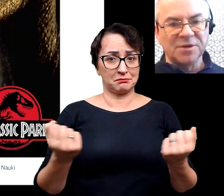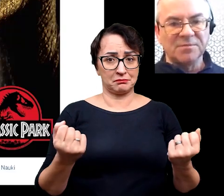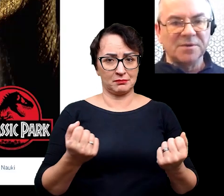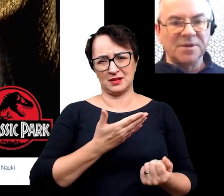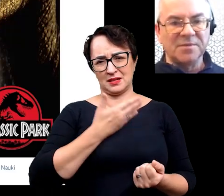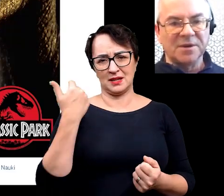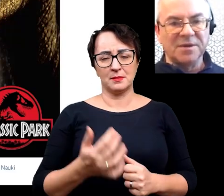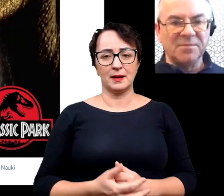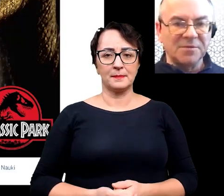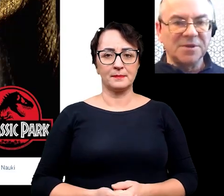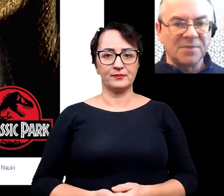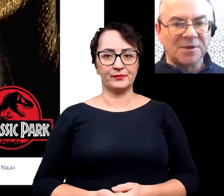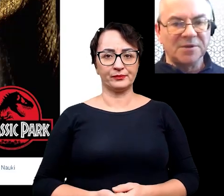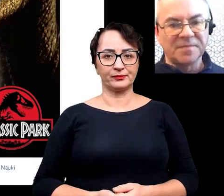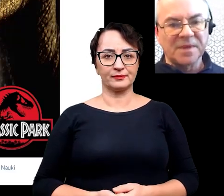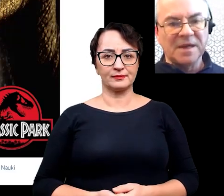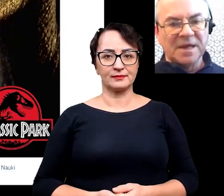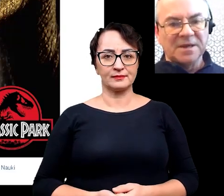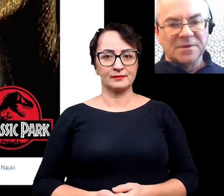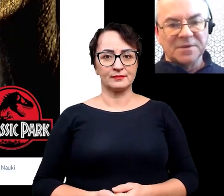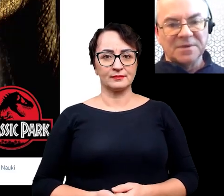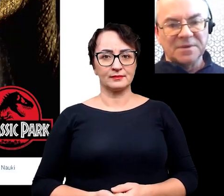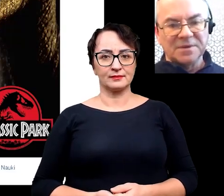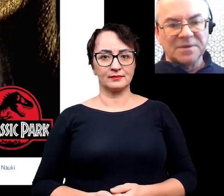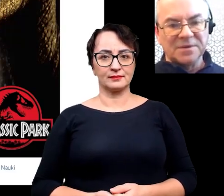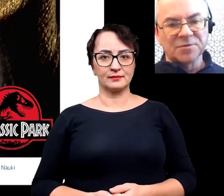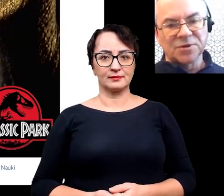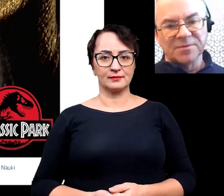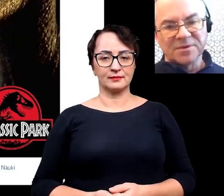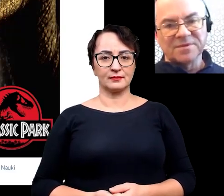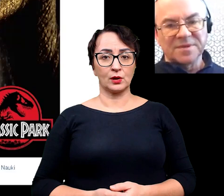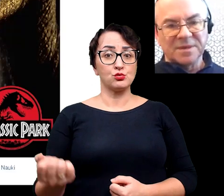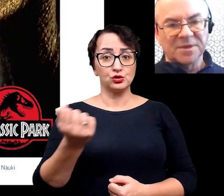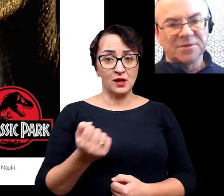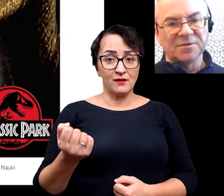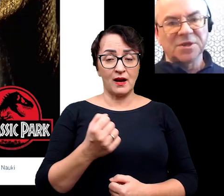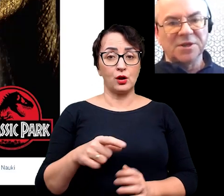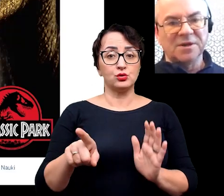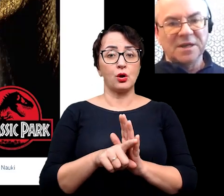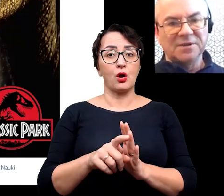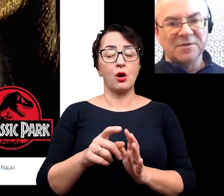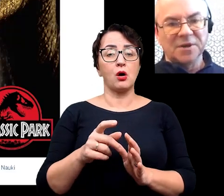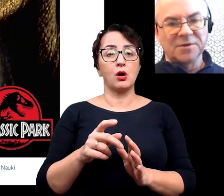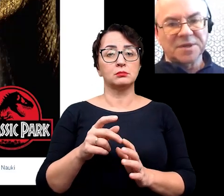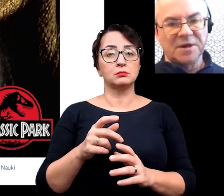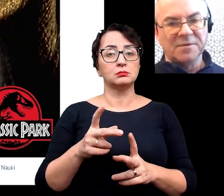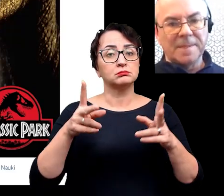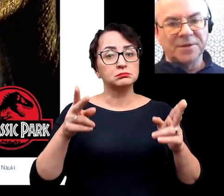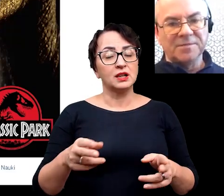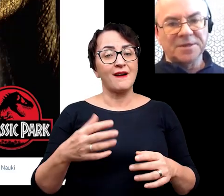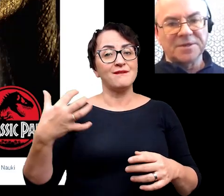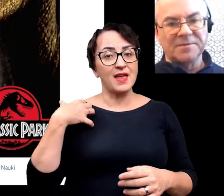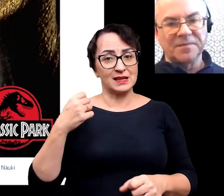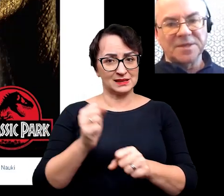bardzo dużego nie miały, nie miały i nie mają. Nie służą za bardzo do określania wieku